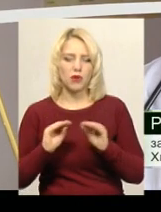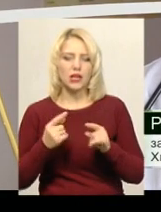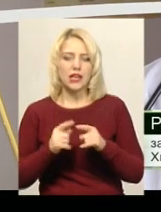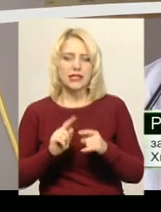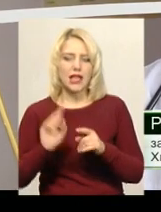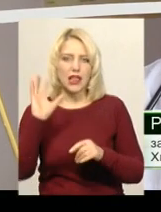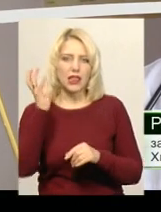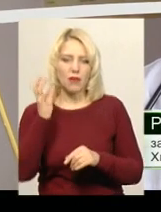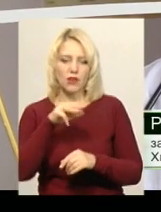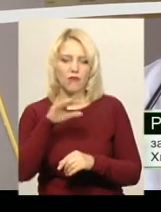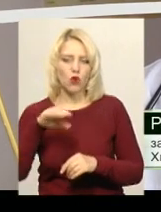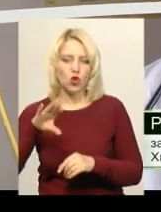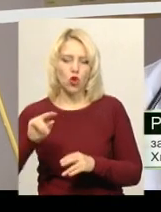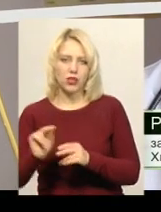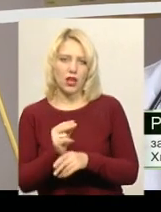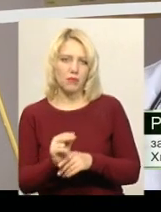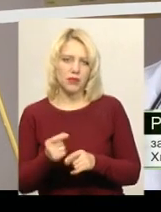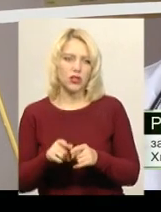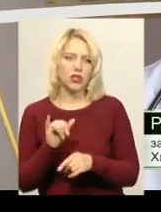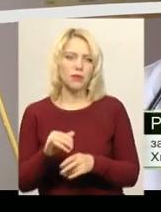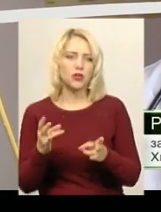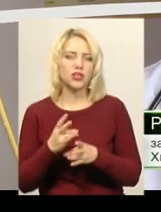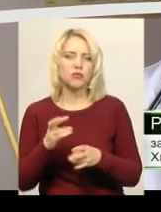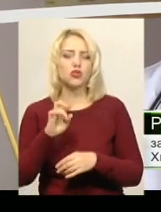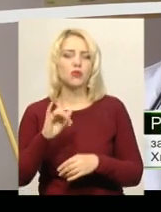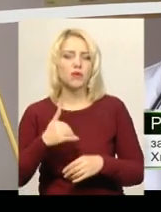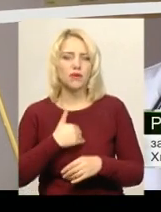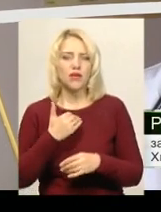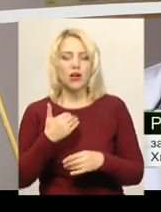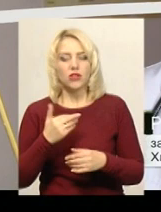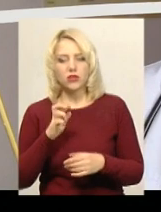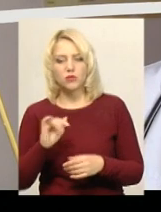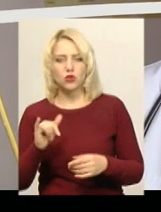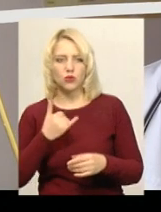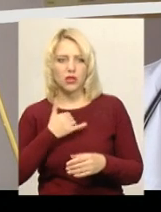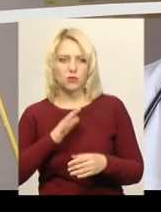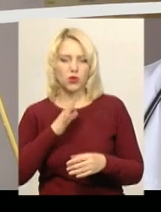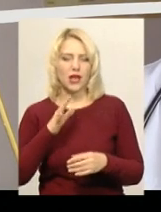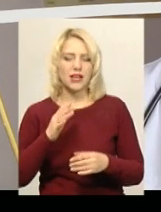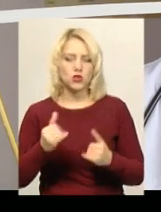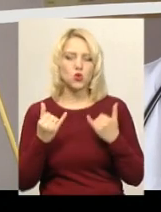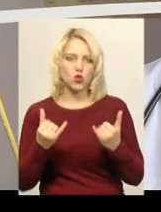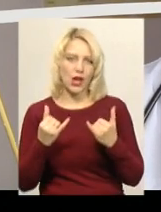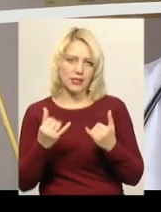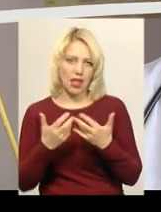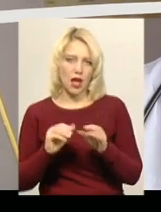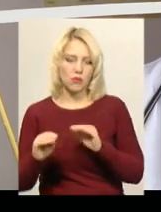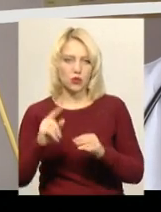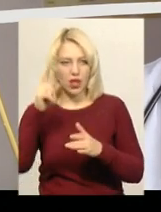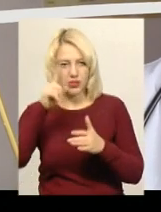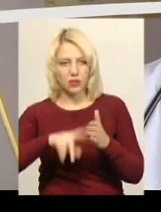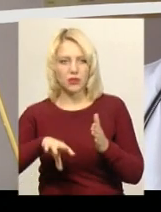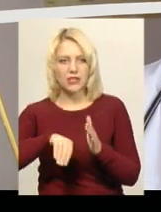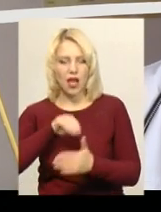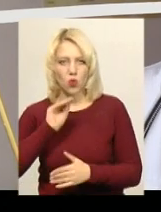фототерапії, кіоези. Хотіло б, звичайно, щоб в нас була більш така сучасна апаратура. Надіємося на